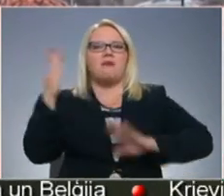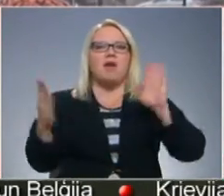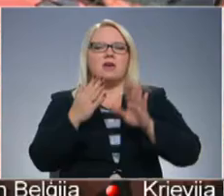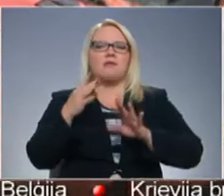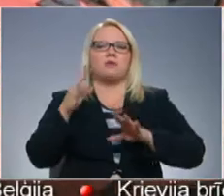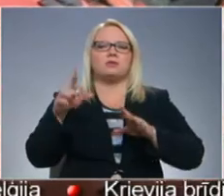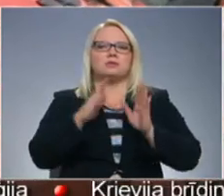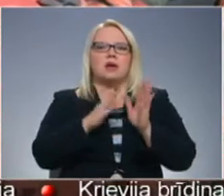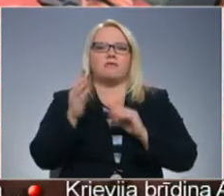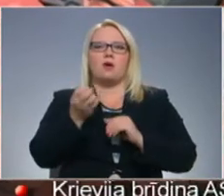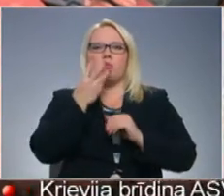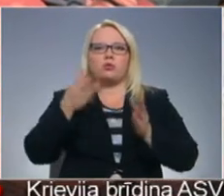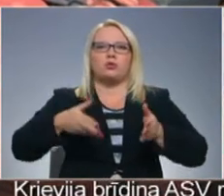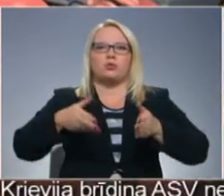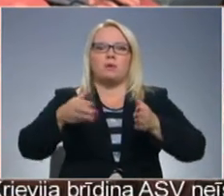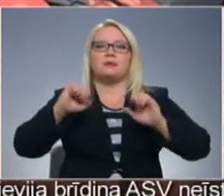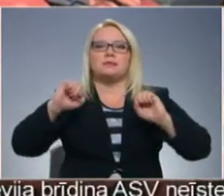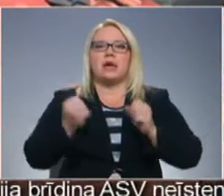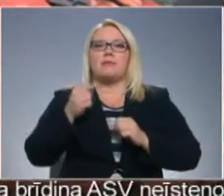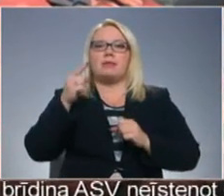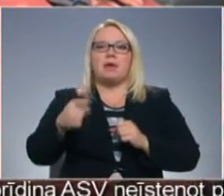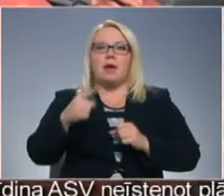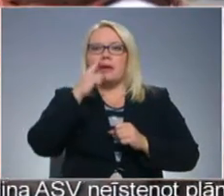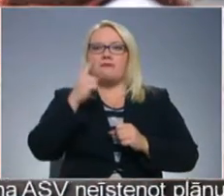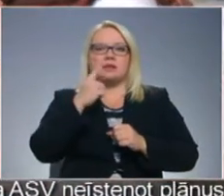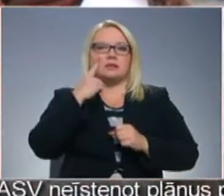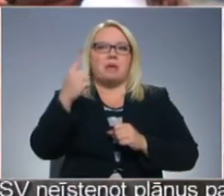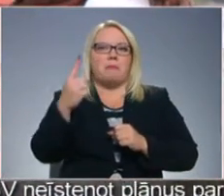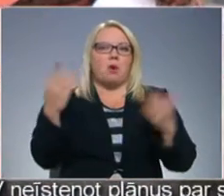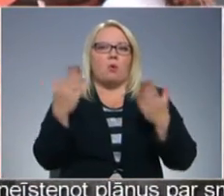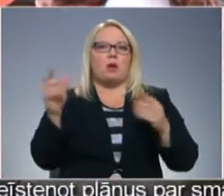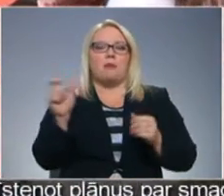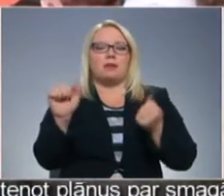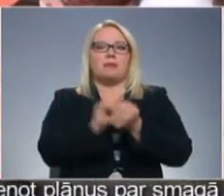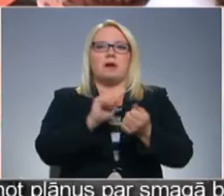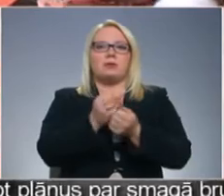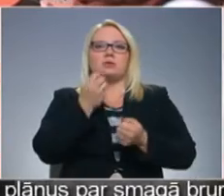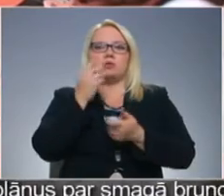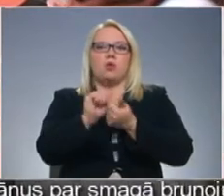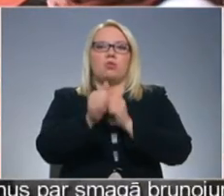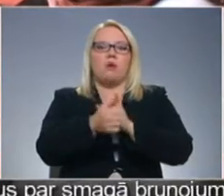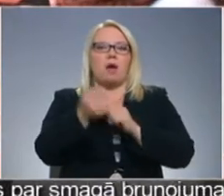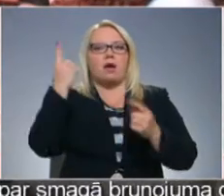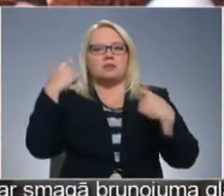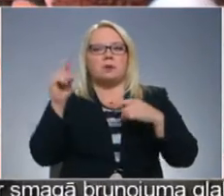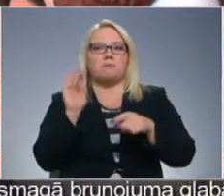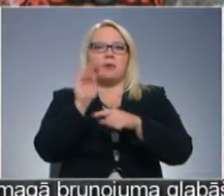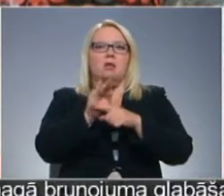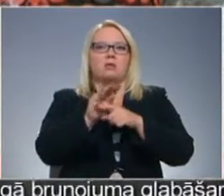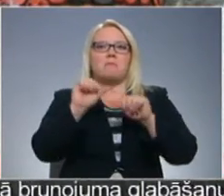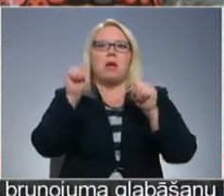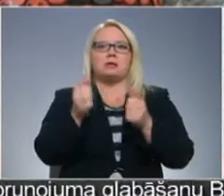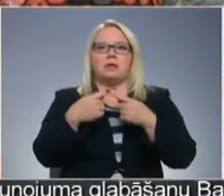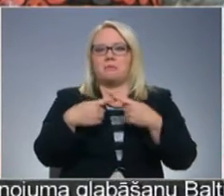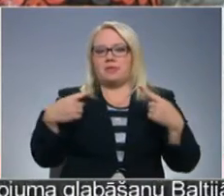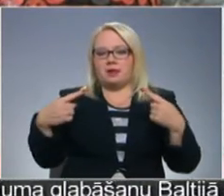sedatavot Ventspils puķu domes ziemai tā, ka neviens pat nepamana, kurā brīdī dabisko ziedus nomaina asprātīgi pielietot mākslīgie materiāli.